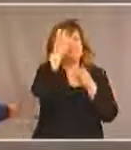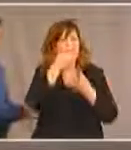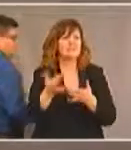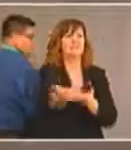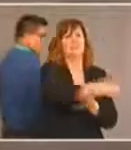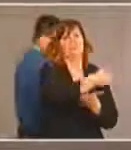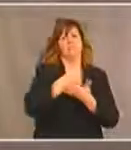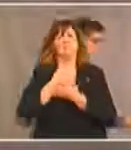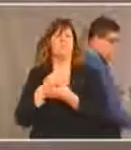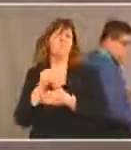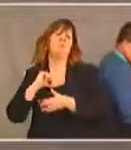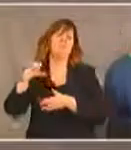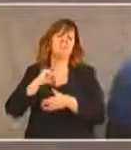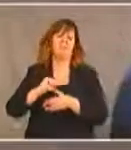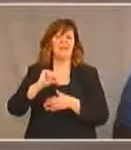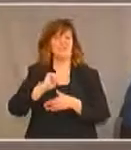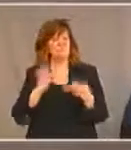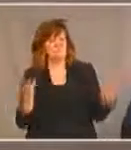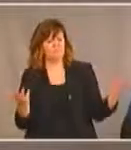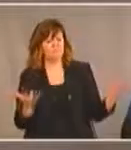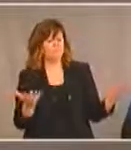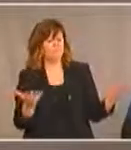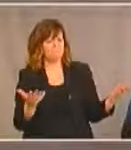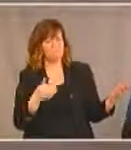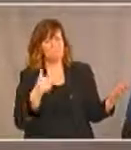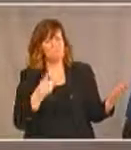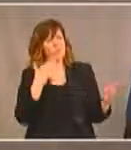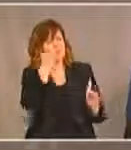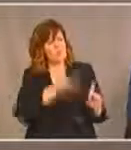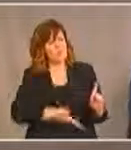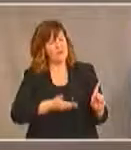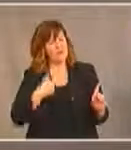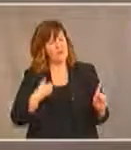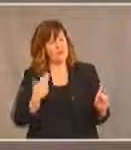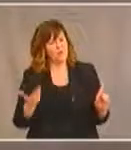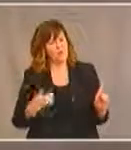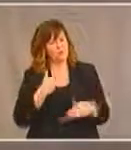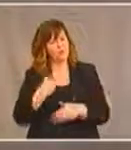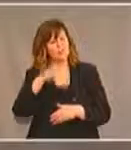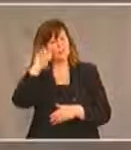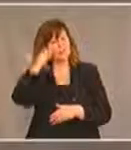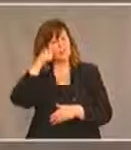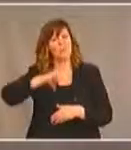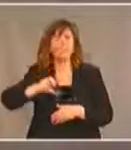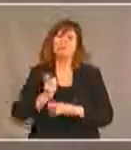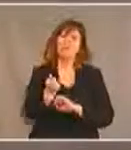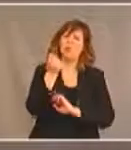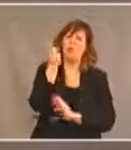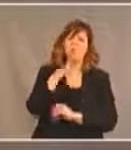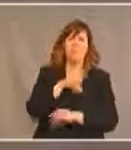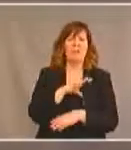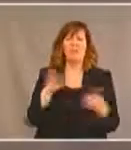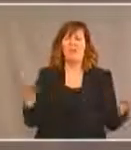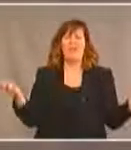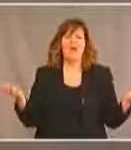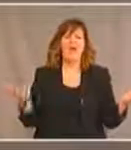de pouvoir comprendre pourquoi les jeunes se suicident. Et parfois, nous n'arrivons